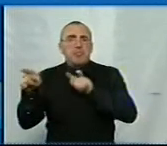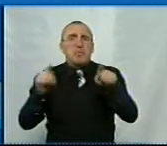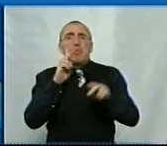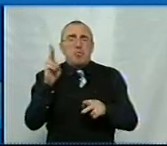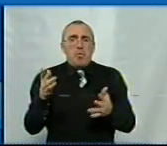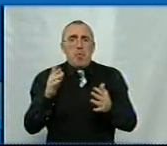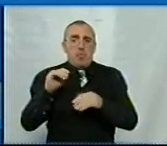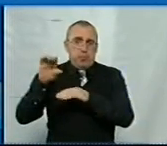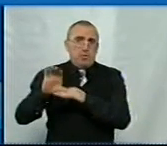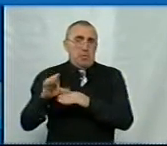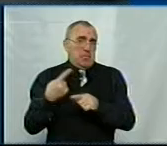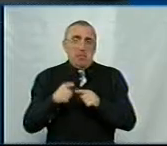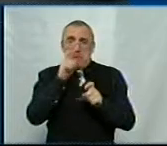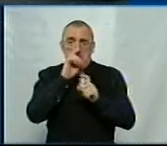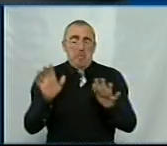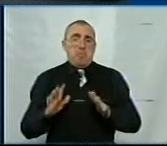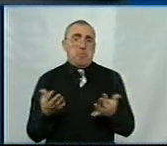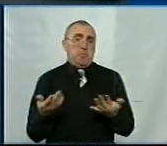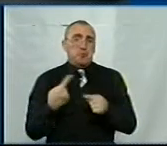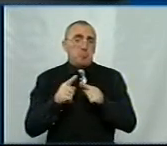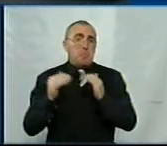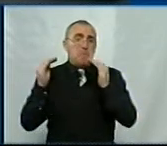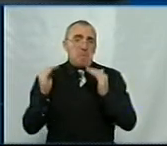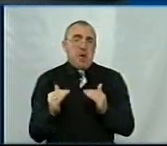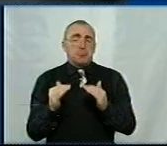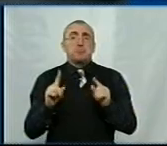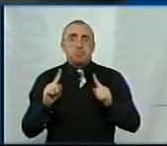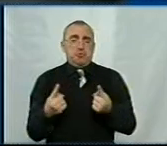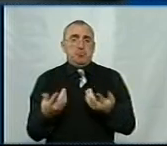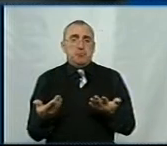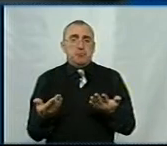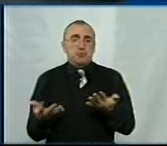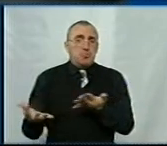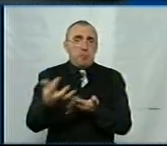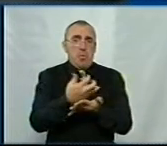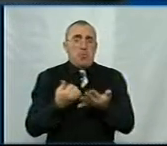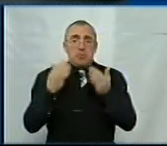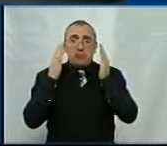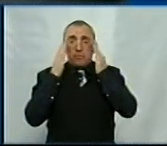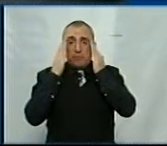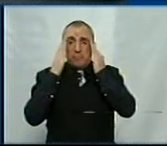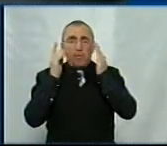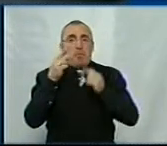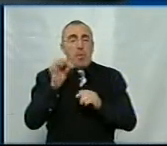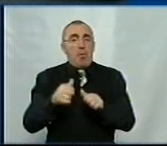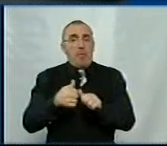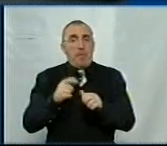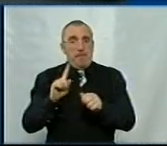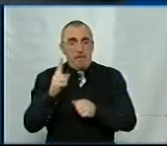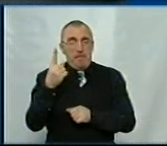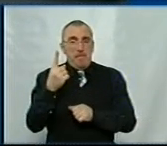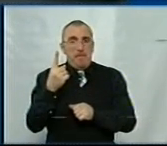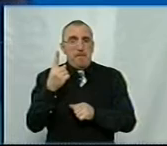бюджет у нас такий непоганий, але от чомусь менше. Чому менше збори? По-перше, основний